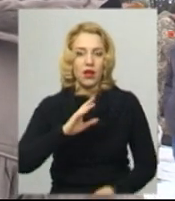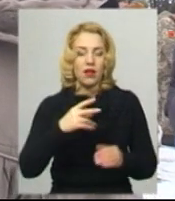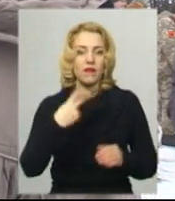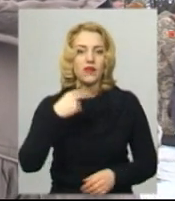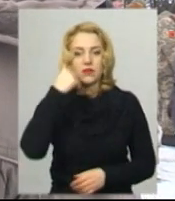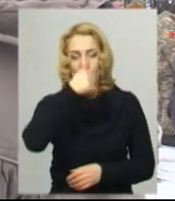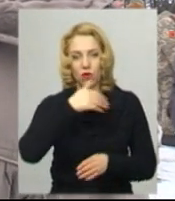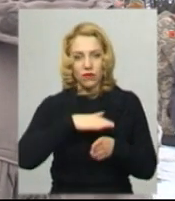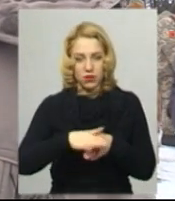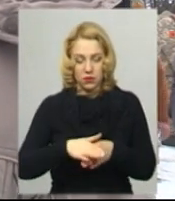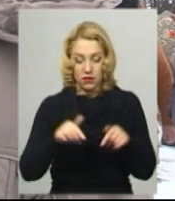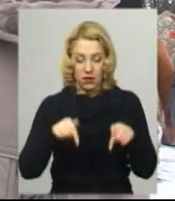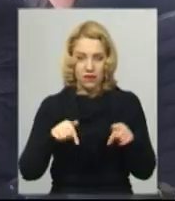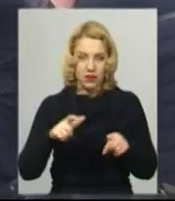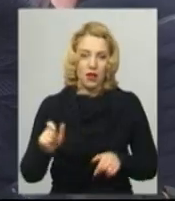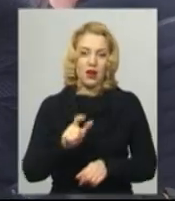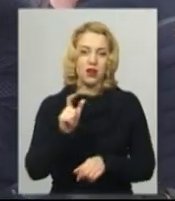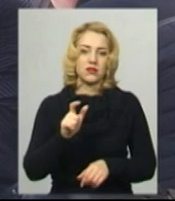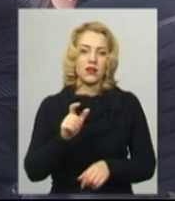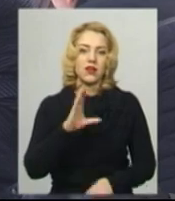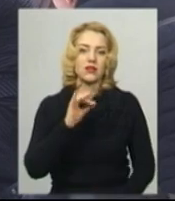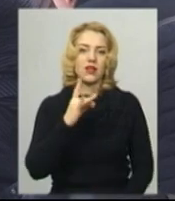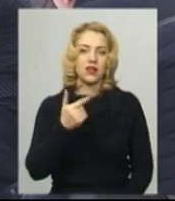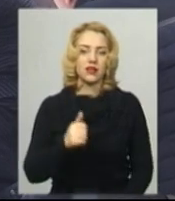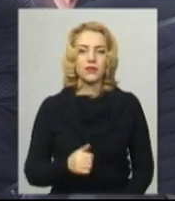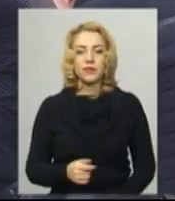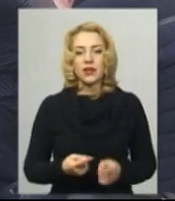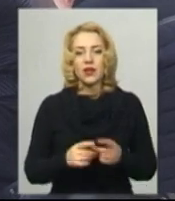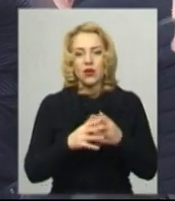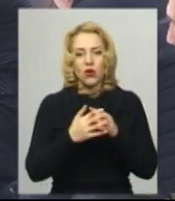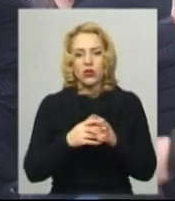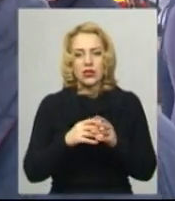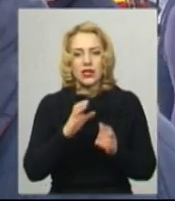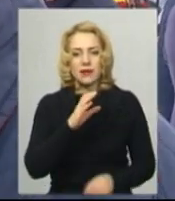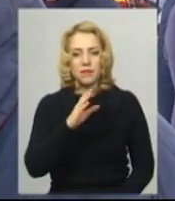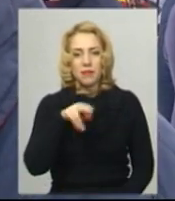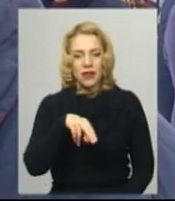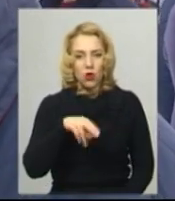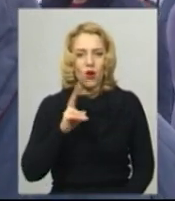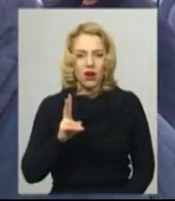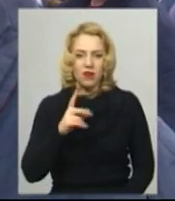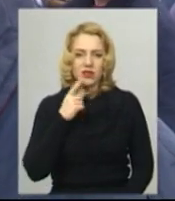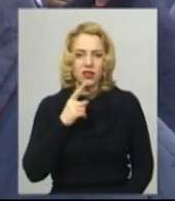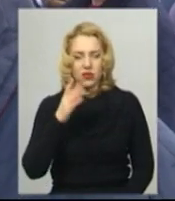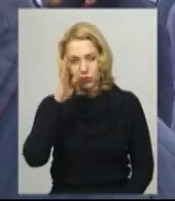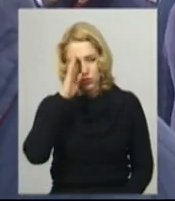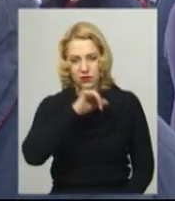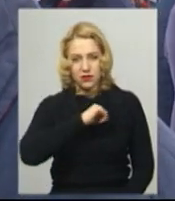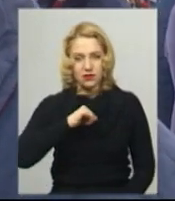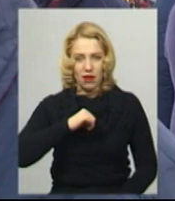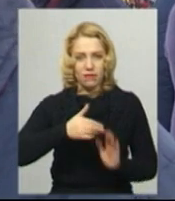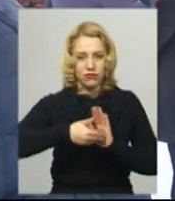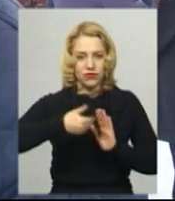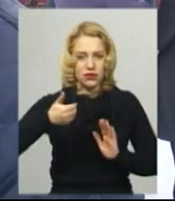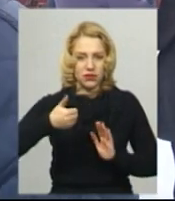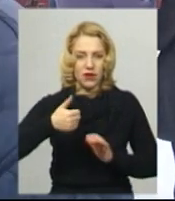виповнилося, цей раз вже Сергій. Односельчанин Сергія Дичика Петро Кравець каже, що чоловік в армію пішов сам, служив